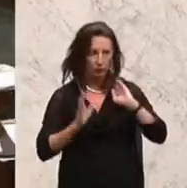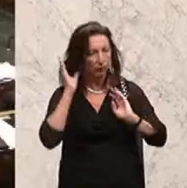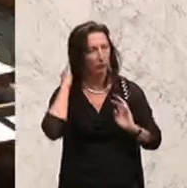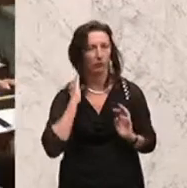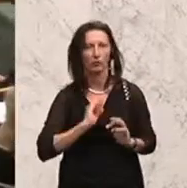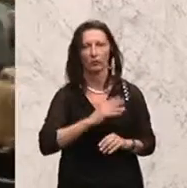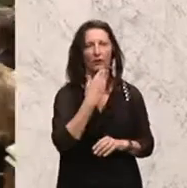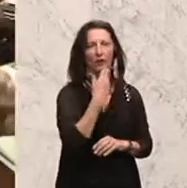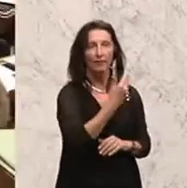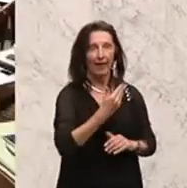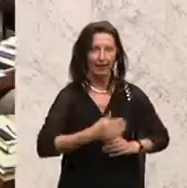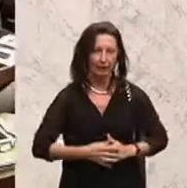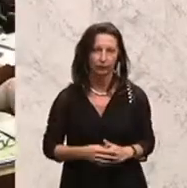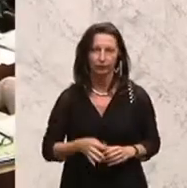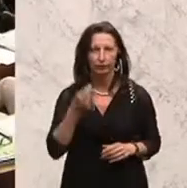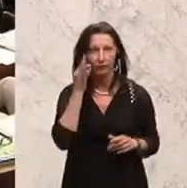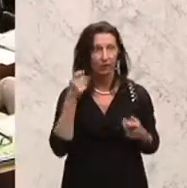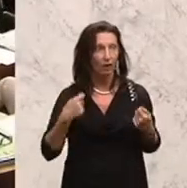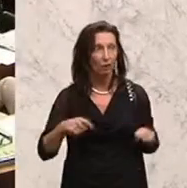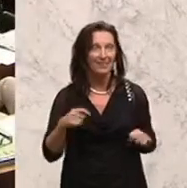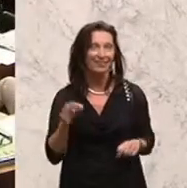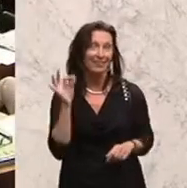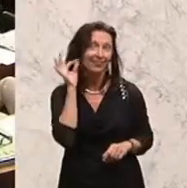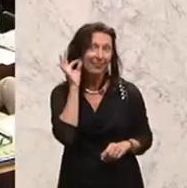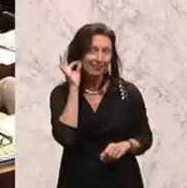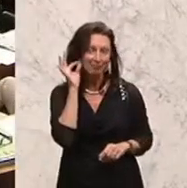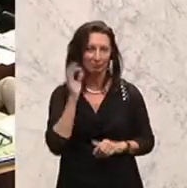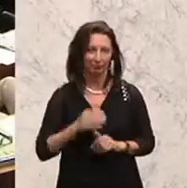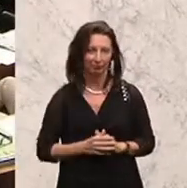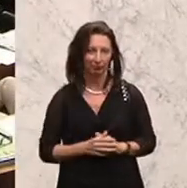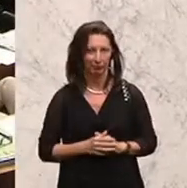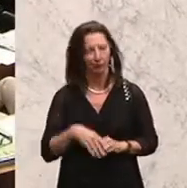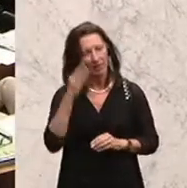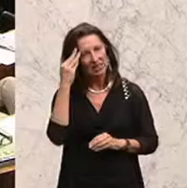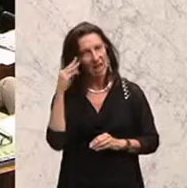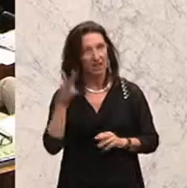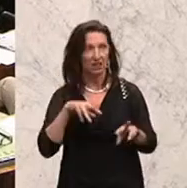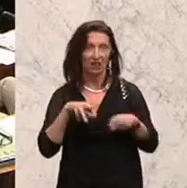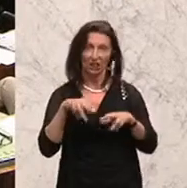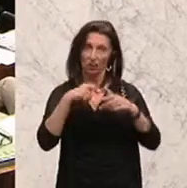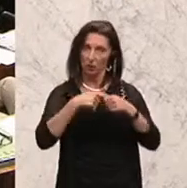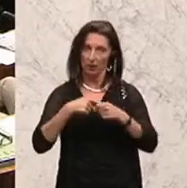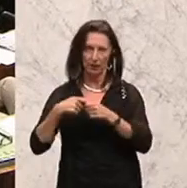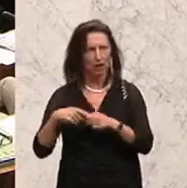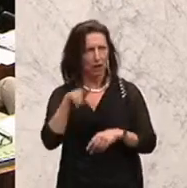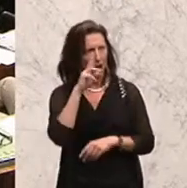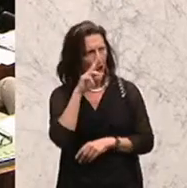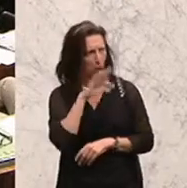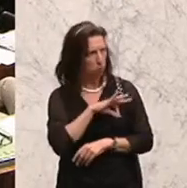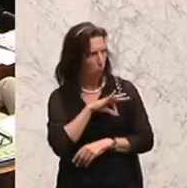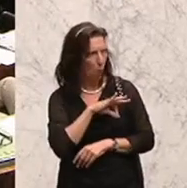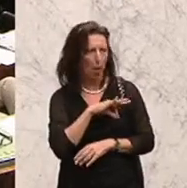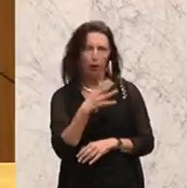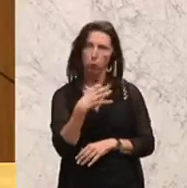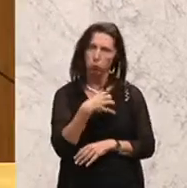Dankeschön, Frau Präsidentin, geschätzte Regierungsmitglieder, liebe Kolleginnen und Kollegen, liebe